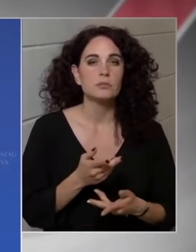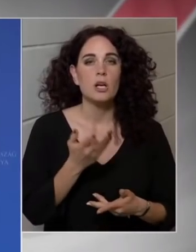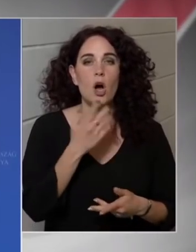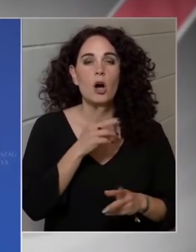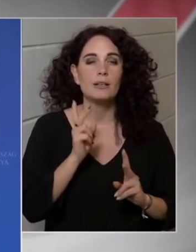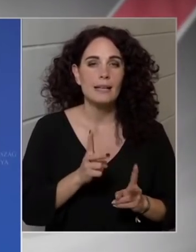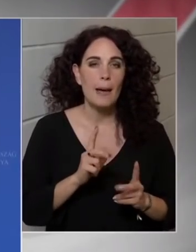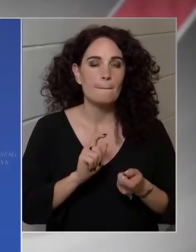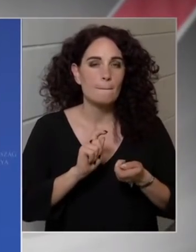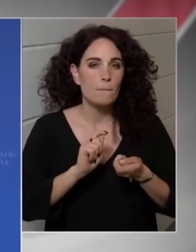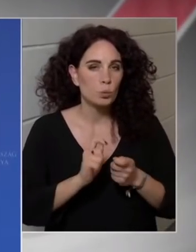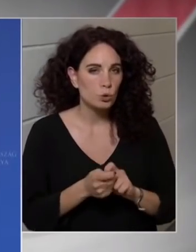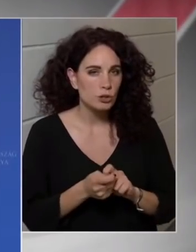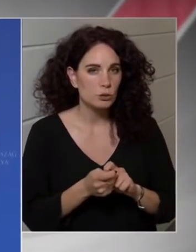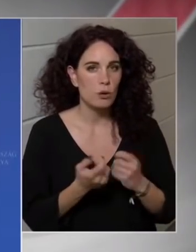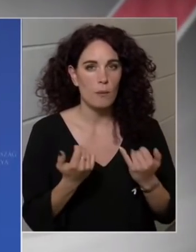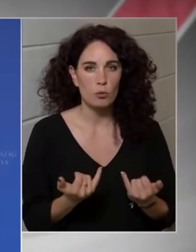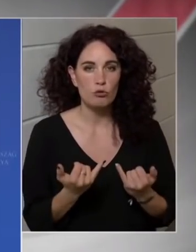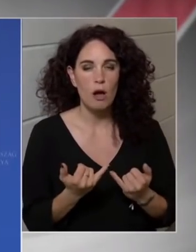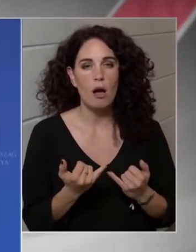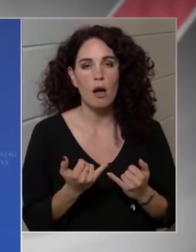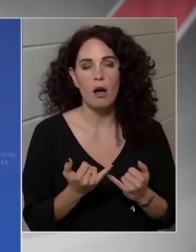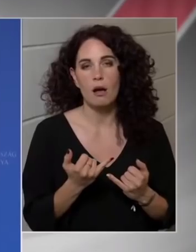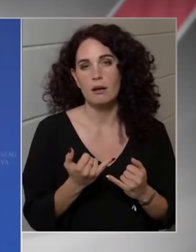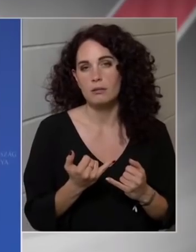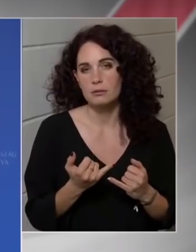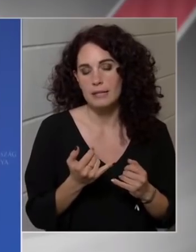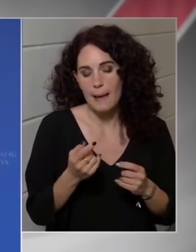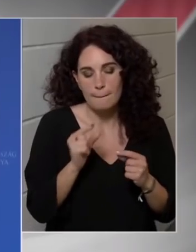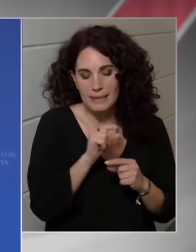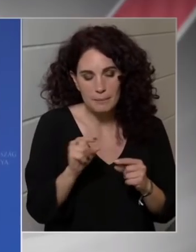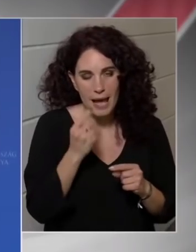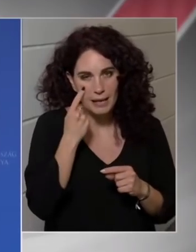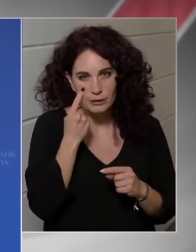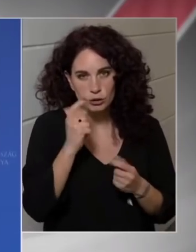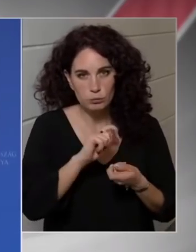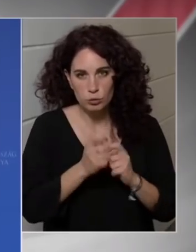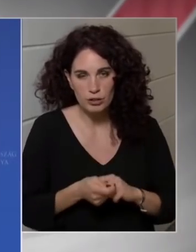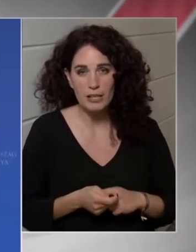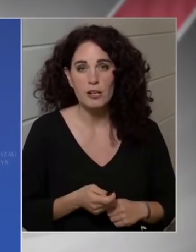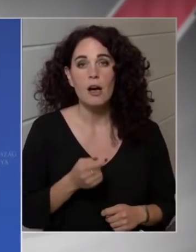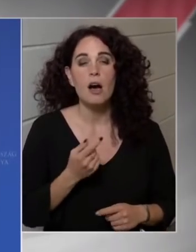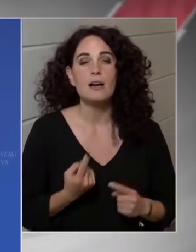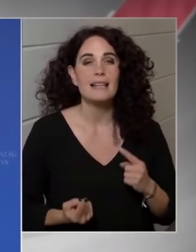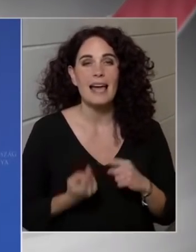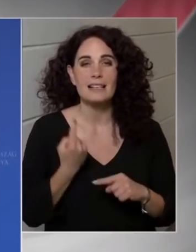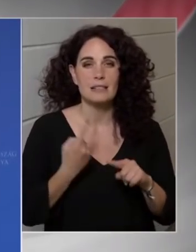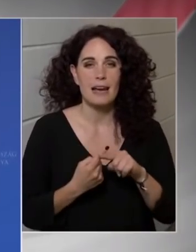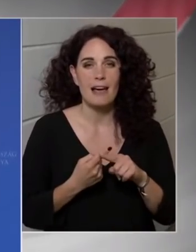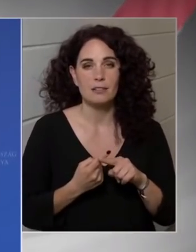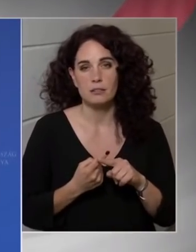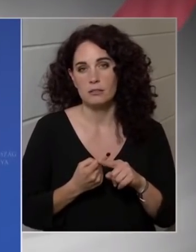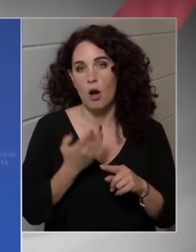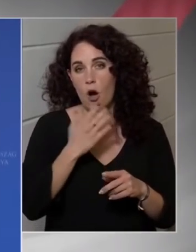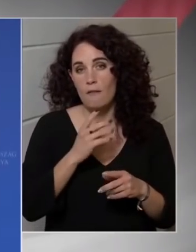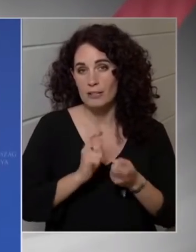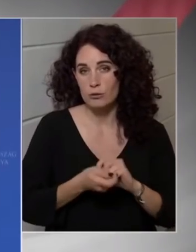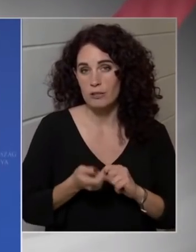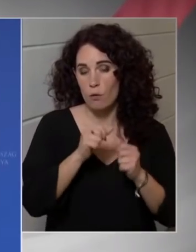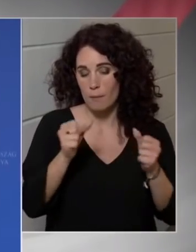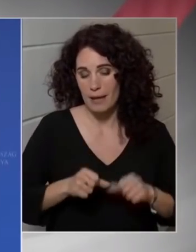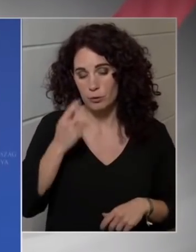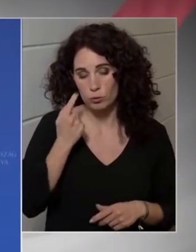minimális módosítás mellett. Ha pedig az extra profitot sokkal célzottabban tudjuk beszedni egy változtatás formájában, természetesen